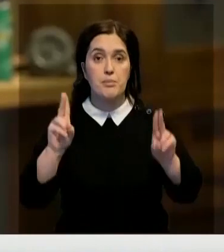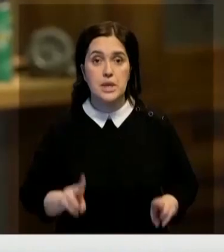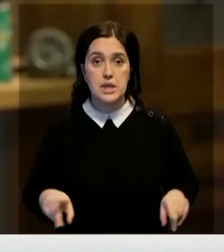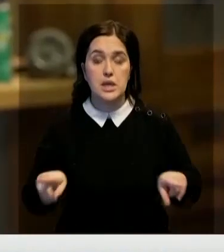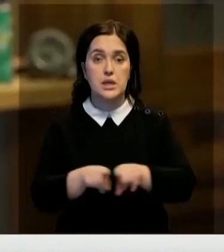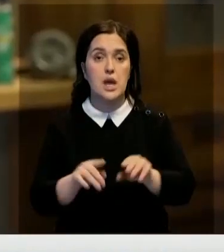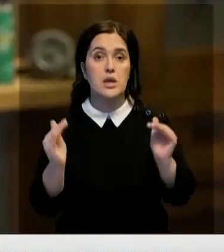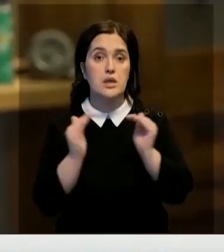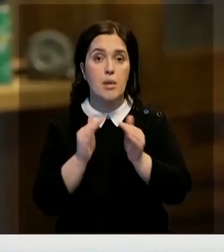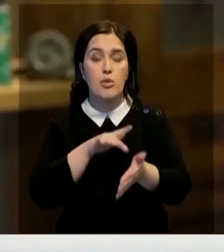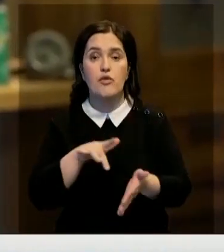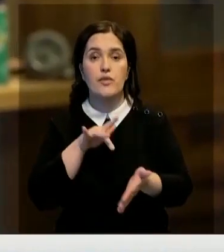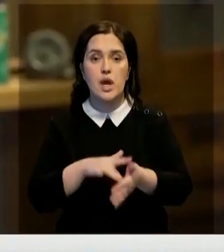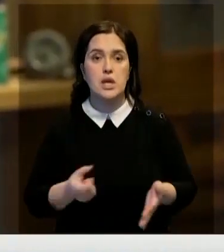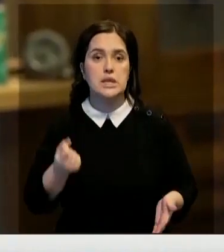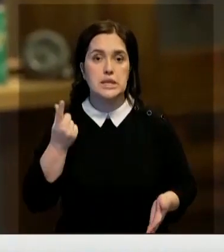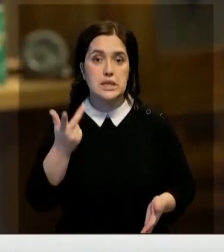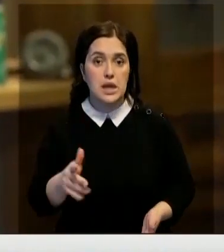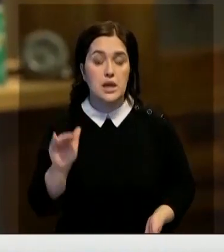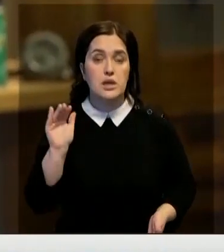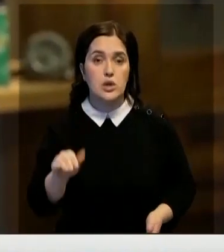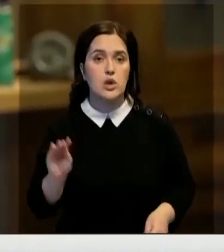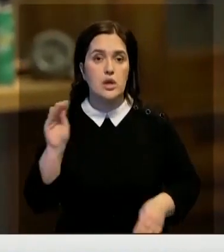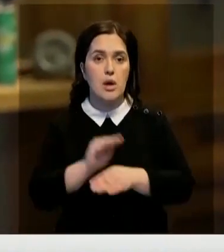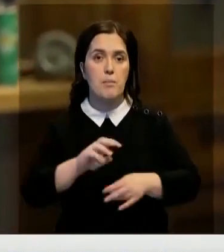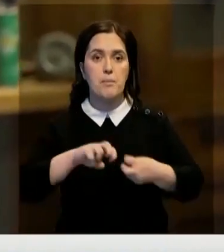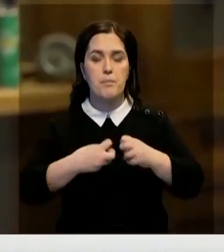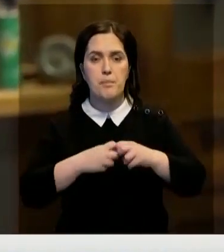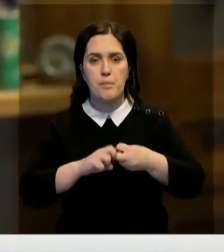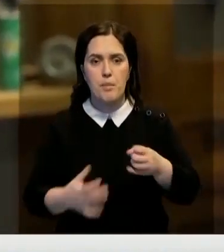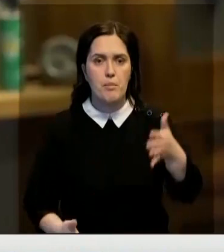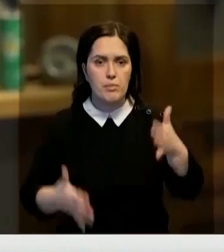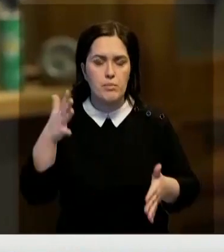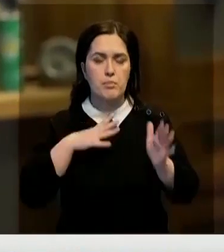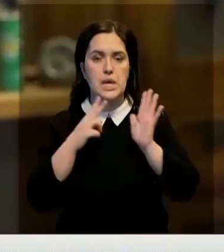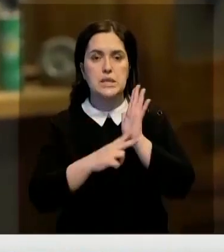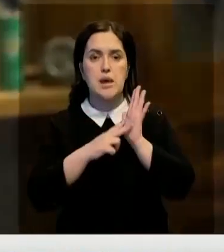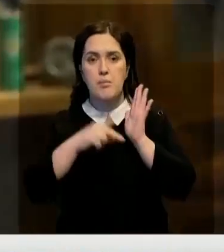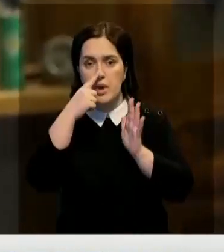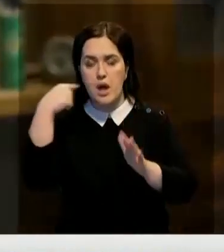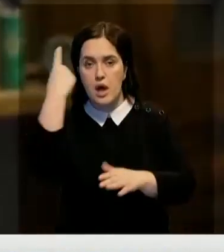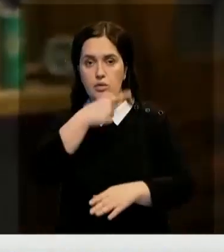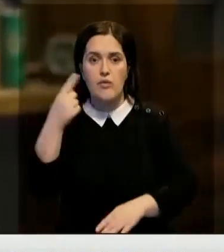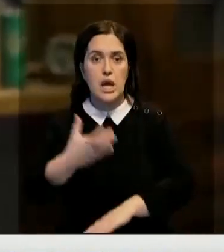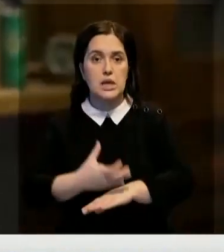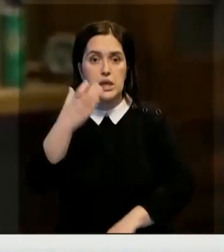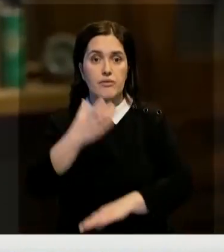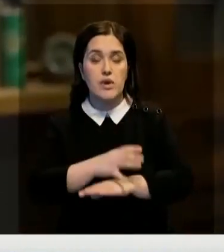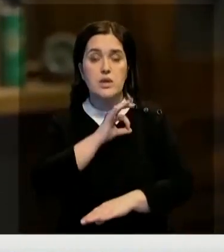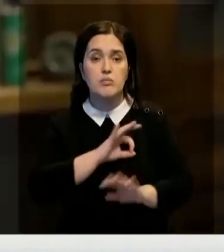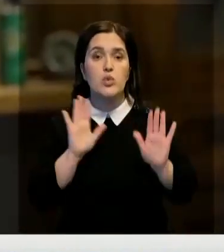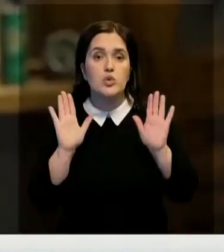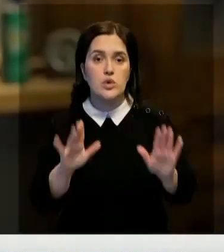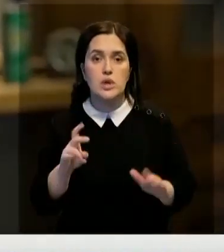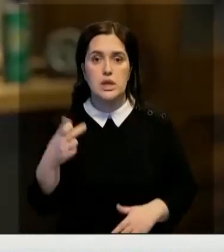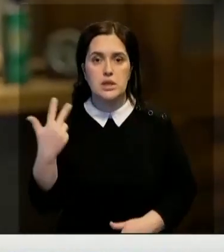Таких домов в этих городах несколько тысяч. К тому же добавляется проблема многоэтажек 70-х годов с лифтами, эксплуатация которых рассчитана всего лишь